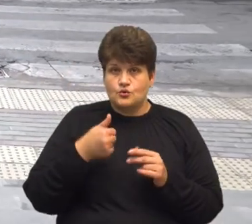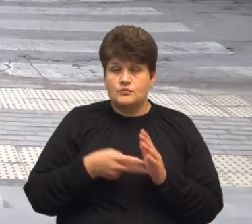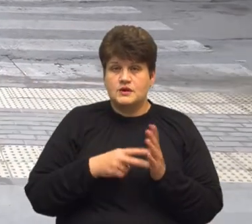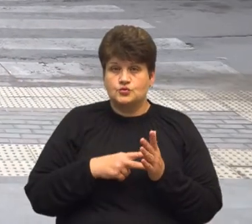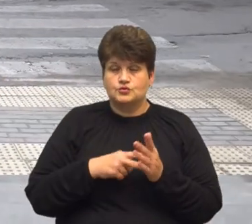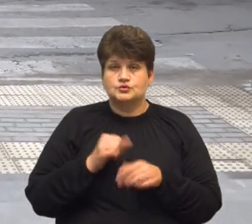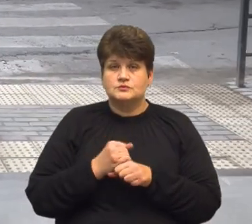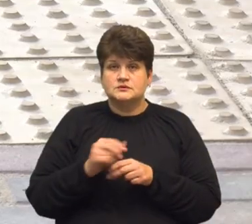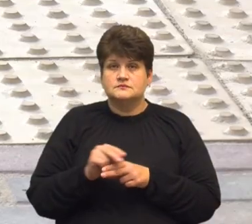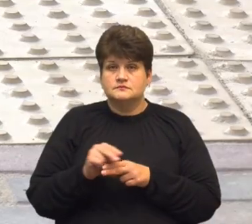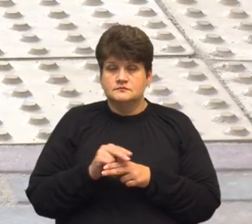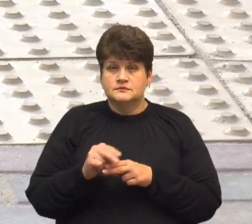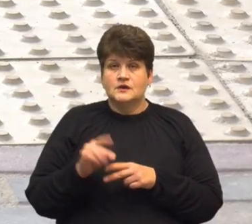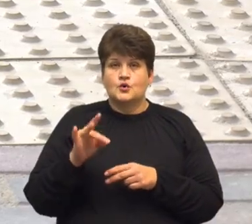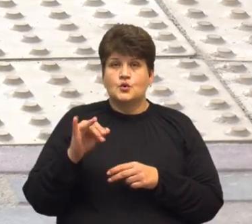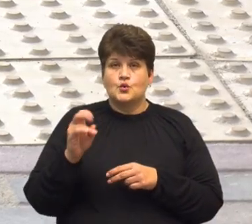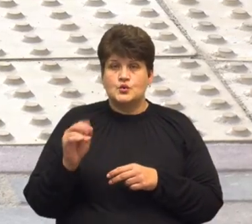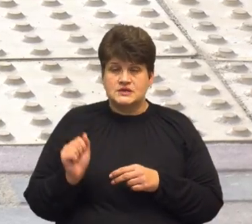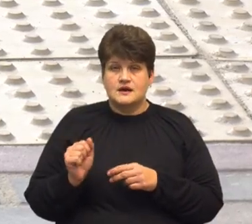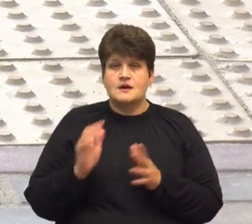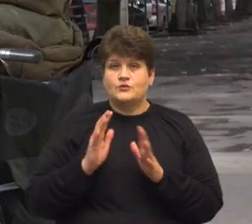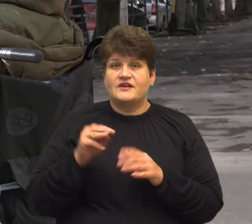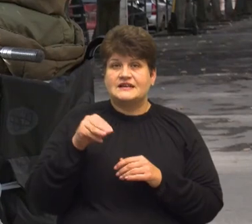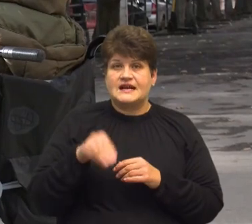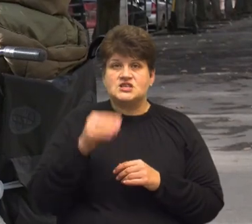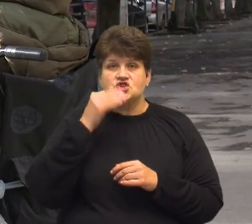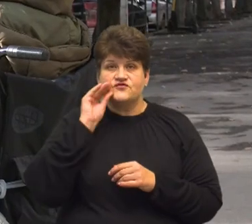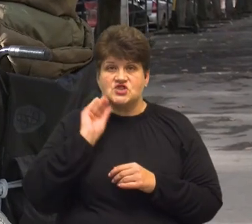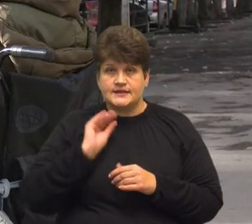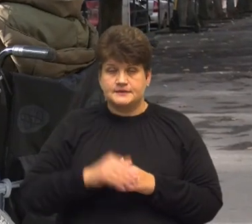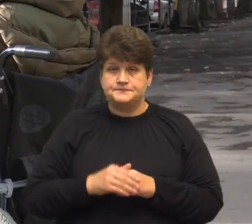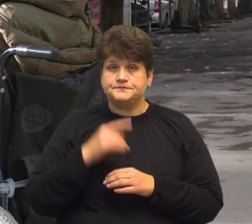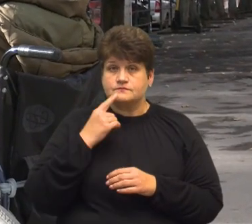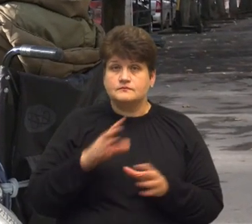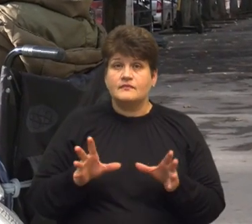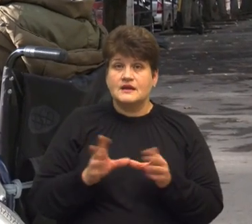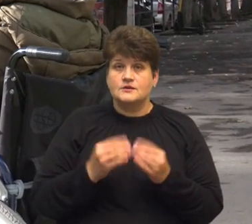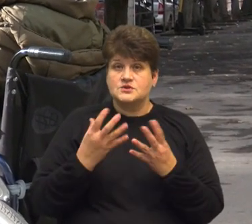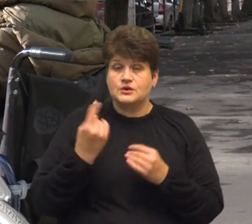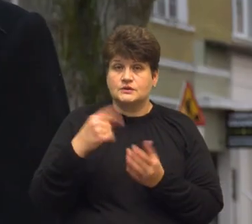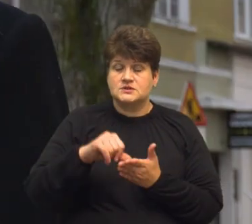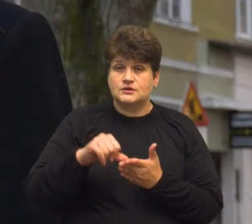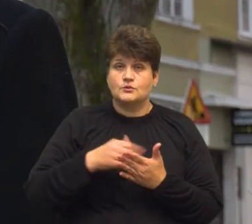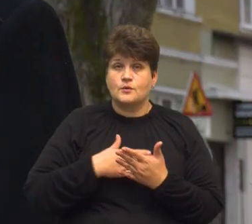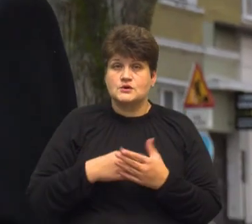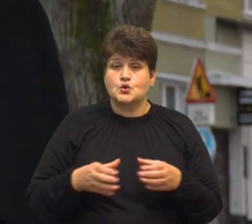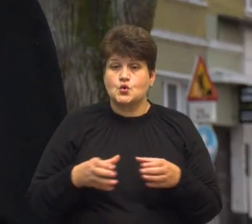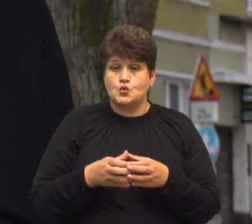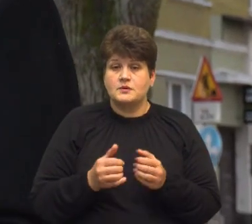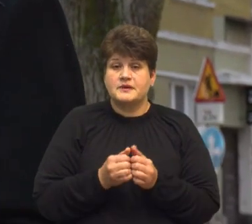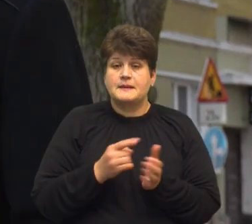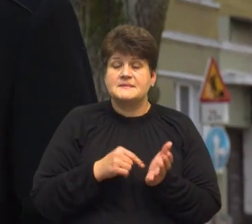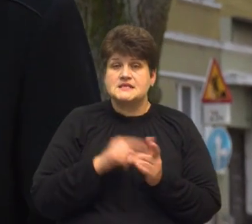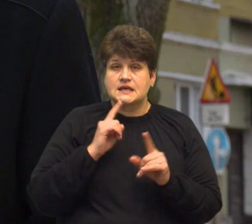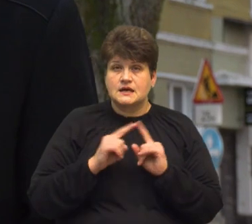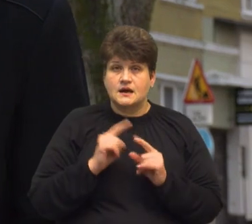ремонт на перехресті вулицю Руська та бульвар Тараса Шевченка. Тарас Хоміцький каже, разом із ще одним членом громадської групи при міській раді Петром